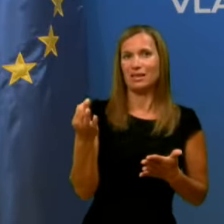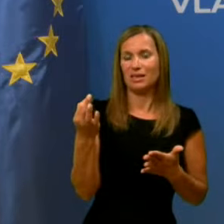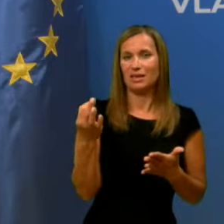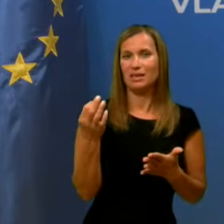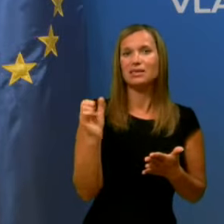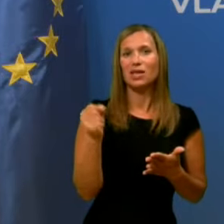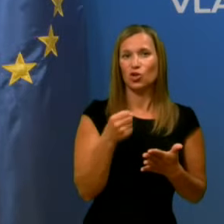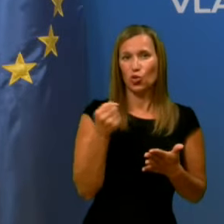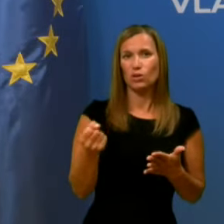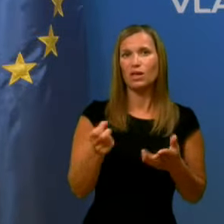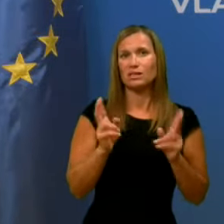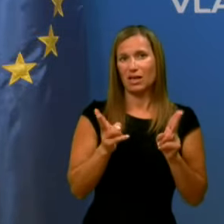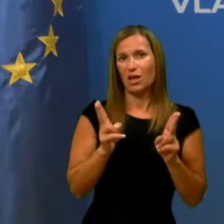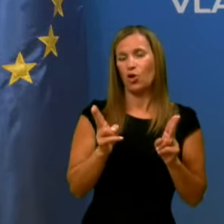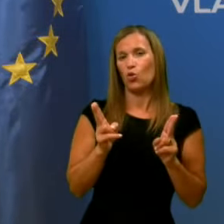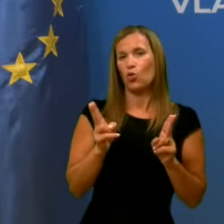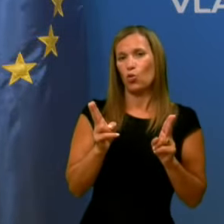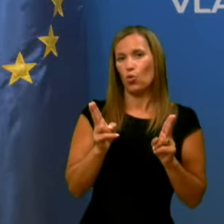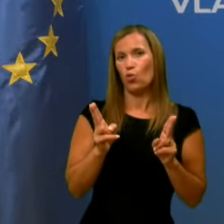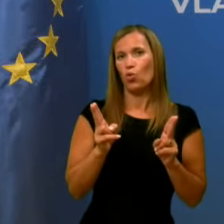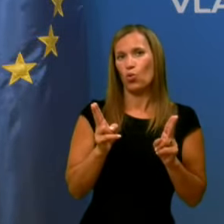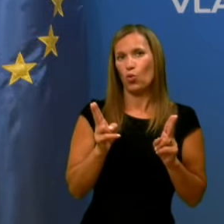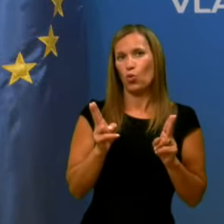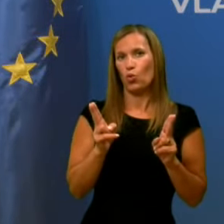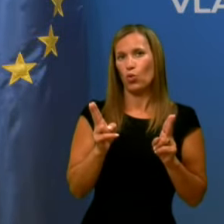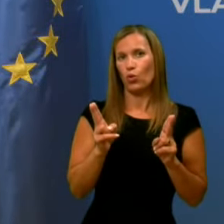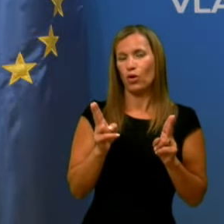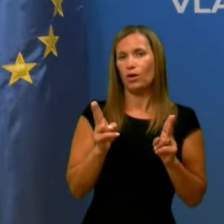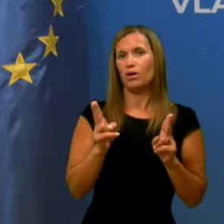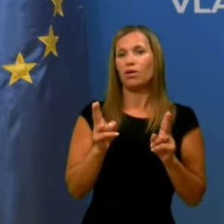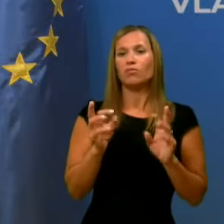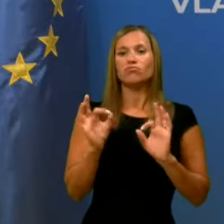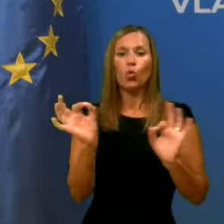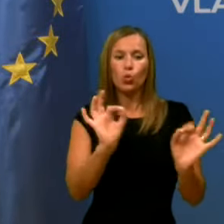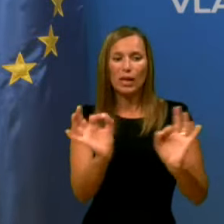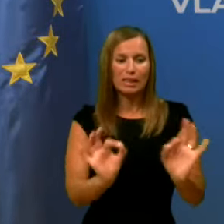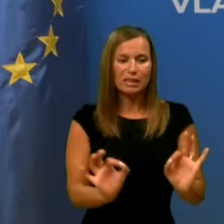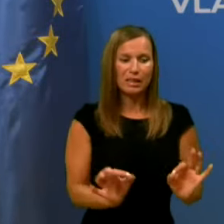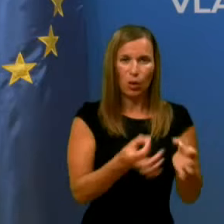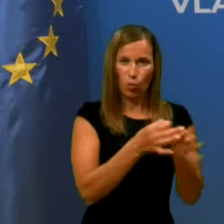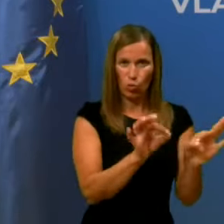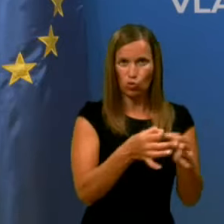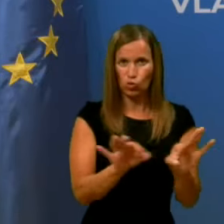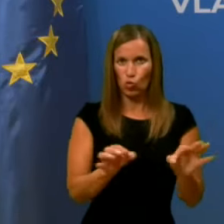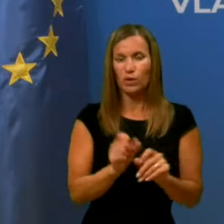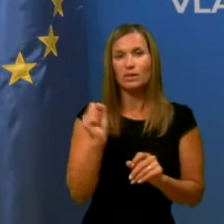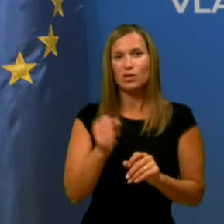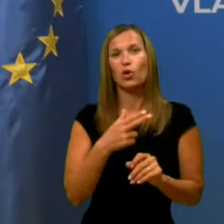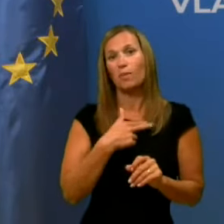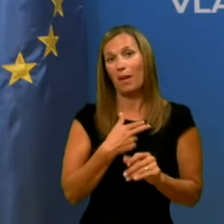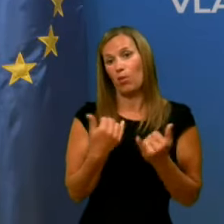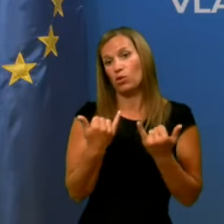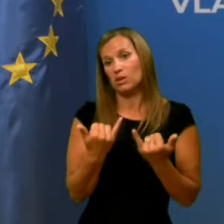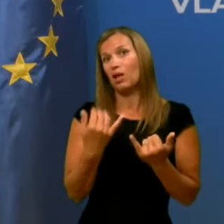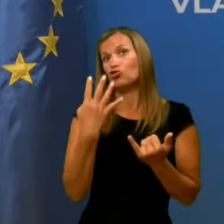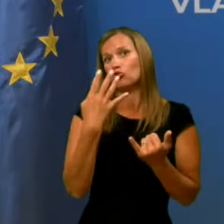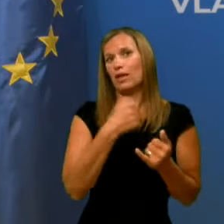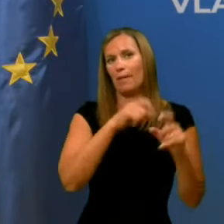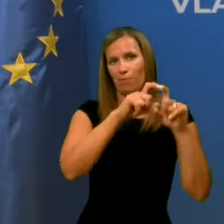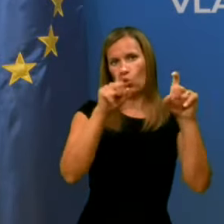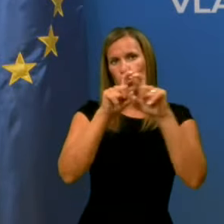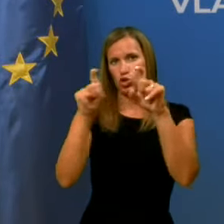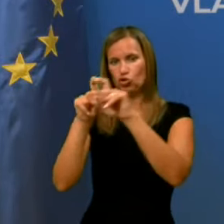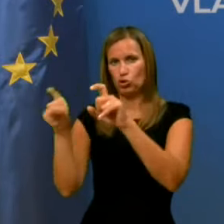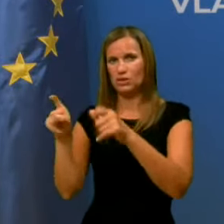za to, da se lahko reorganizirajo, da se educirajo in naredijo. Zato imamo pa predvidene štiri bolnišnice v tem trenutku, se